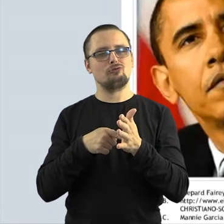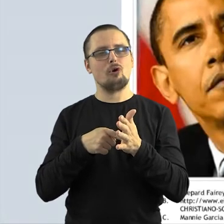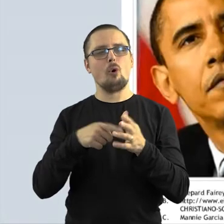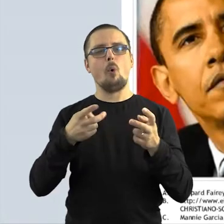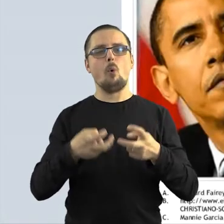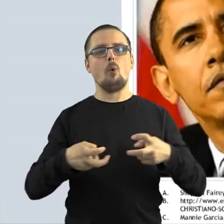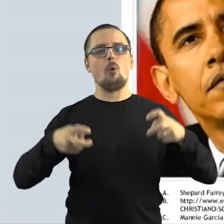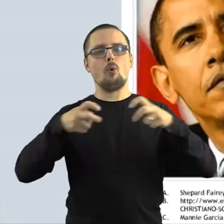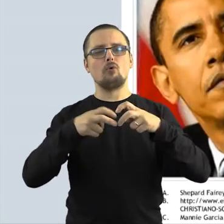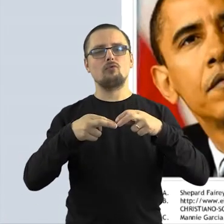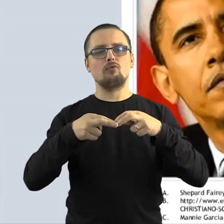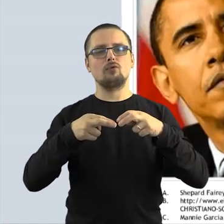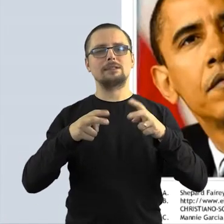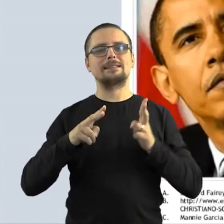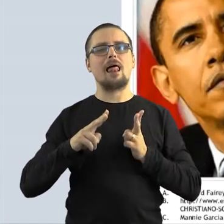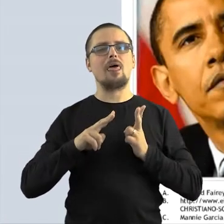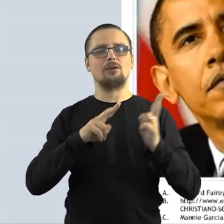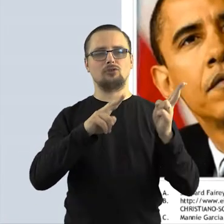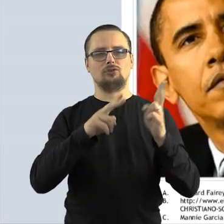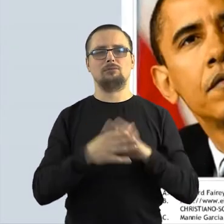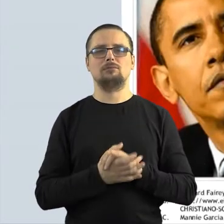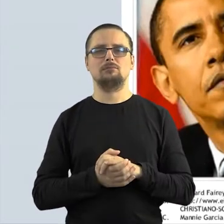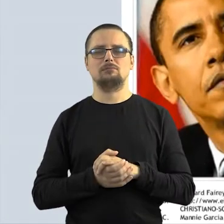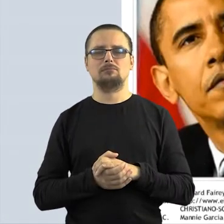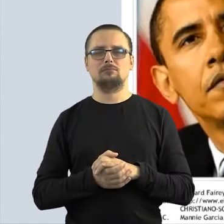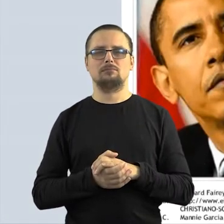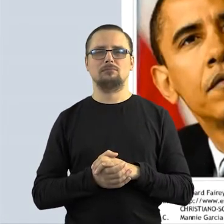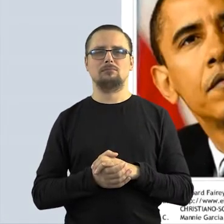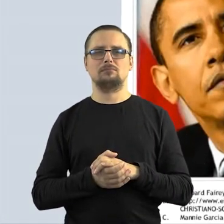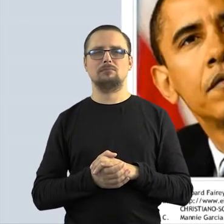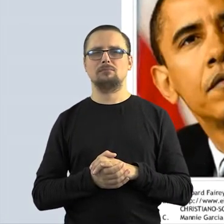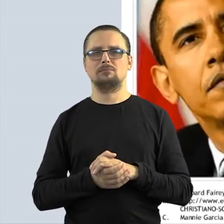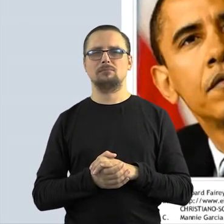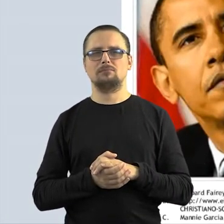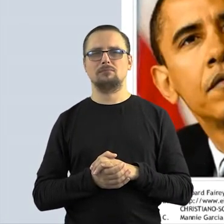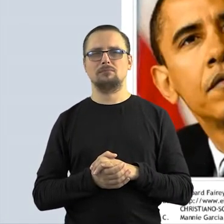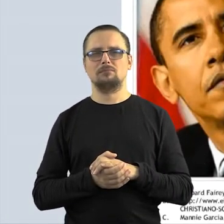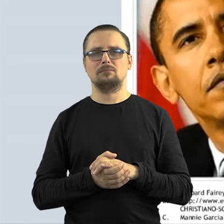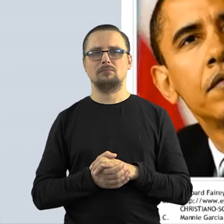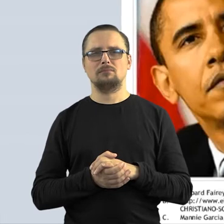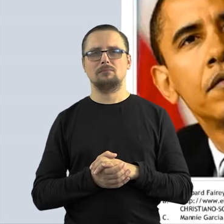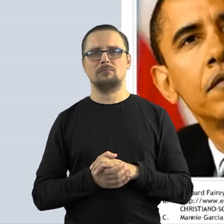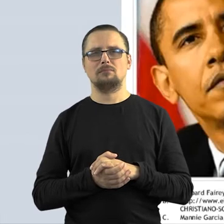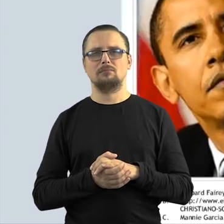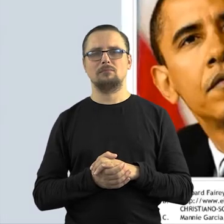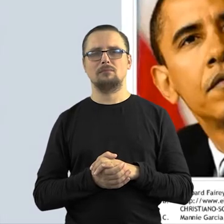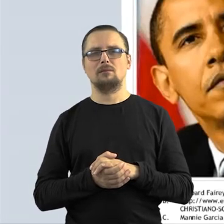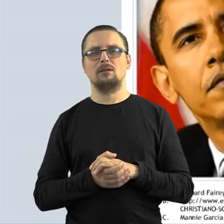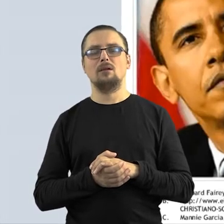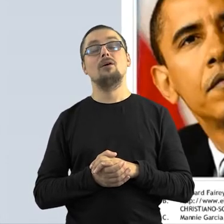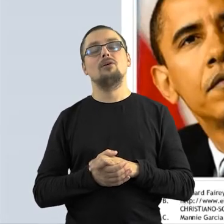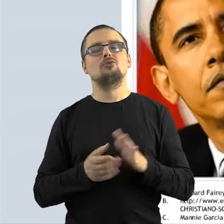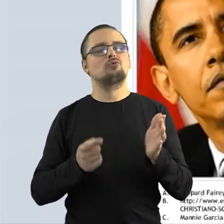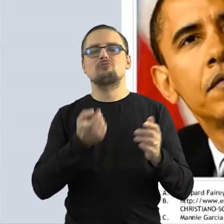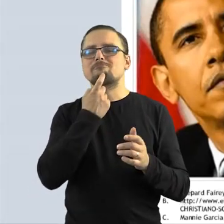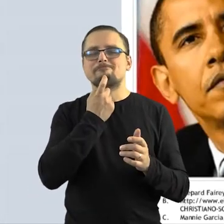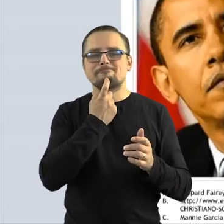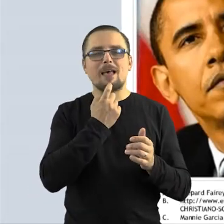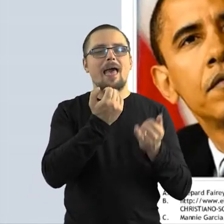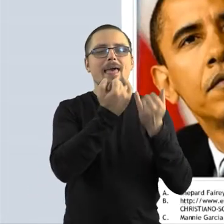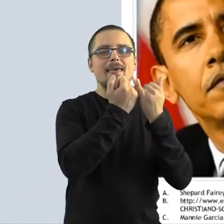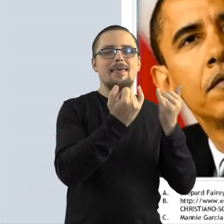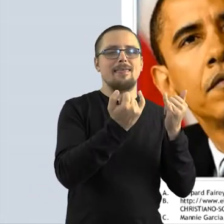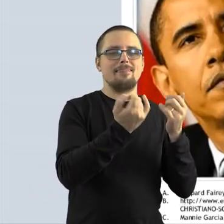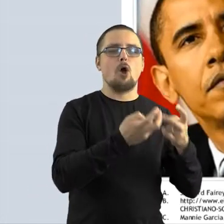taki utwór, który powstaje na kanwie innego